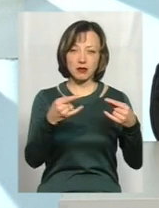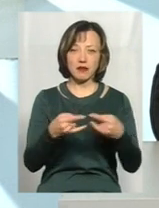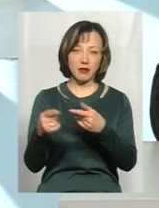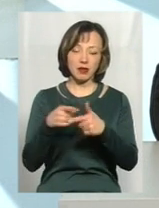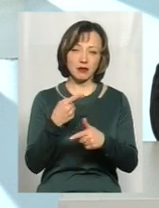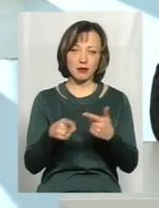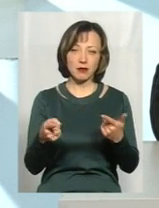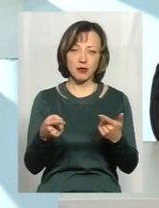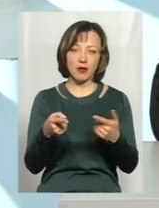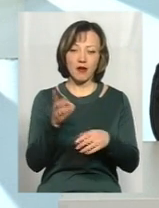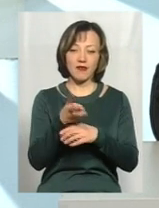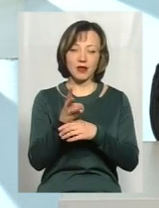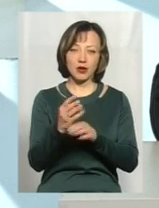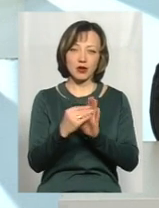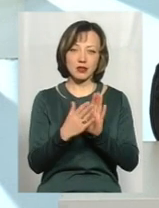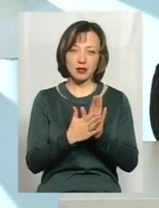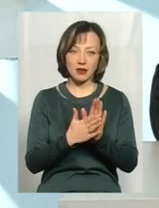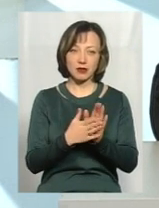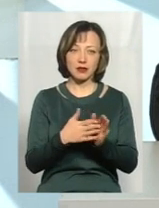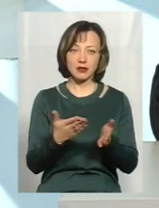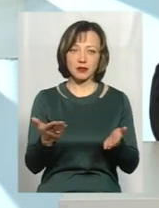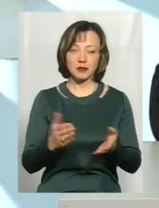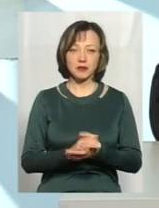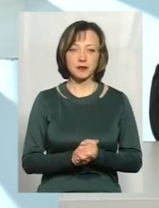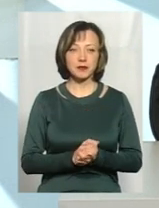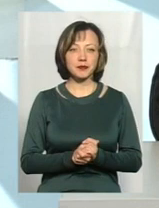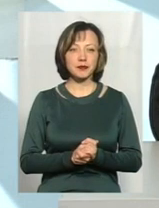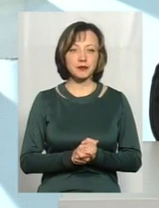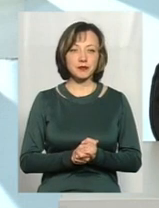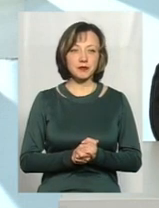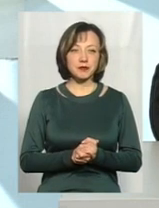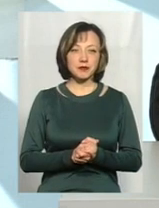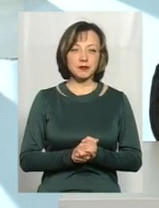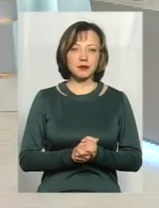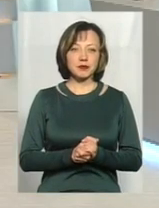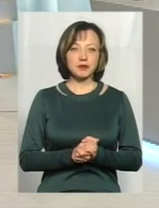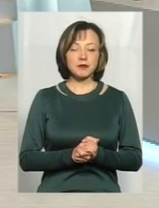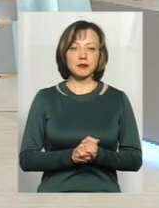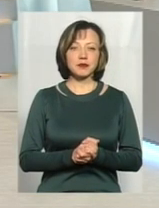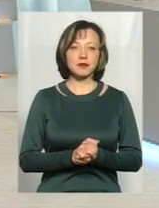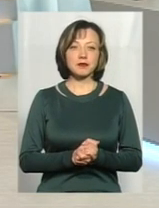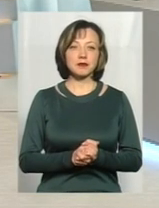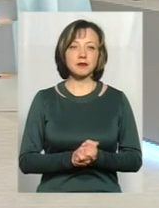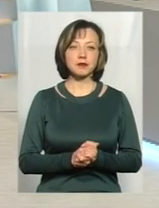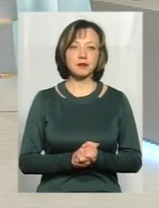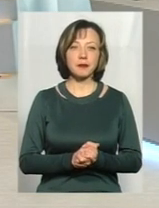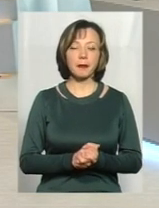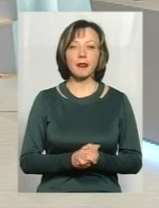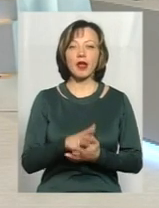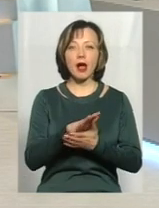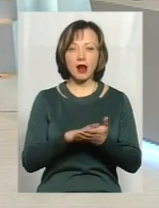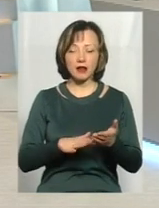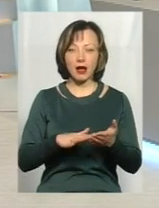рідеореєстратор, будь ласка, за копійки продавіть і все. І так вони опиняються. А потім, взагалі,